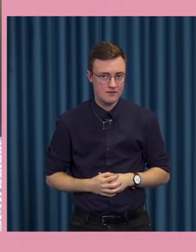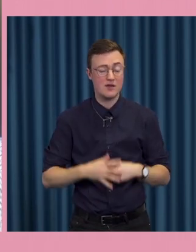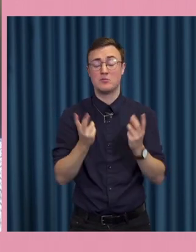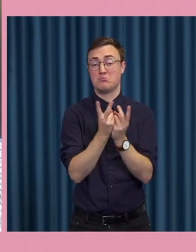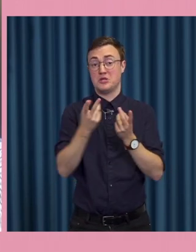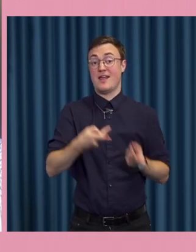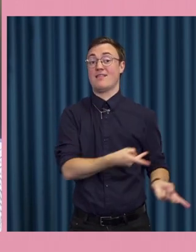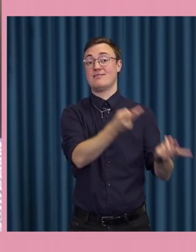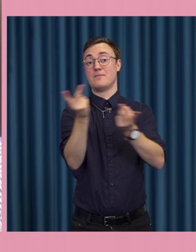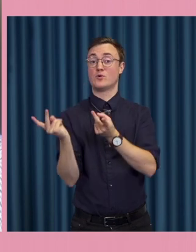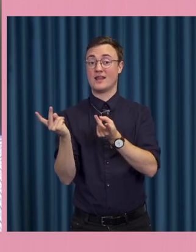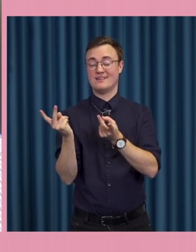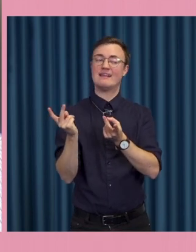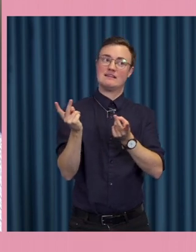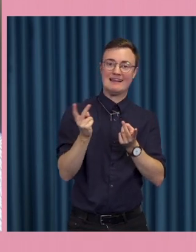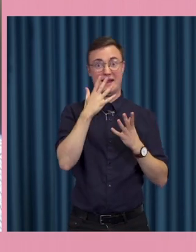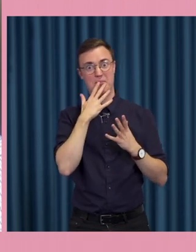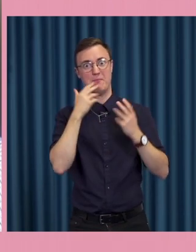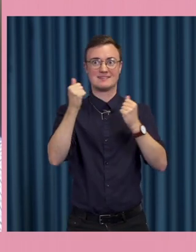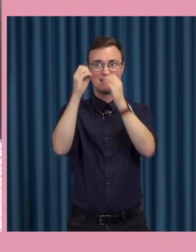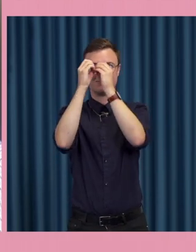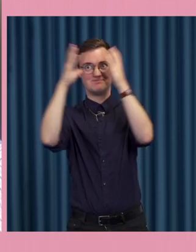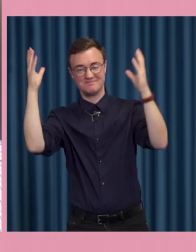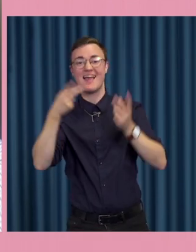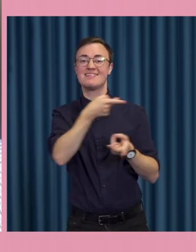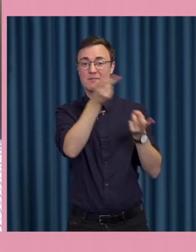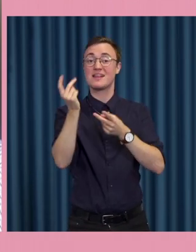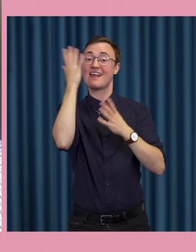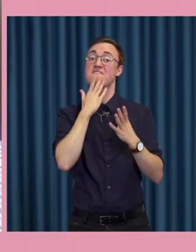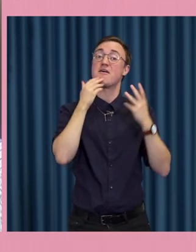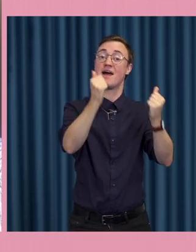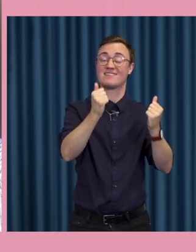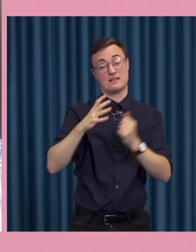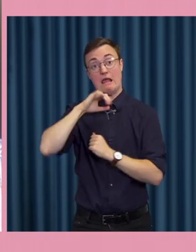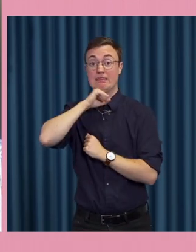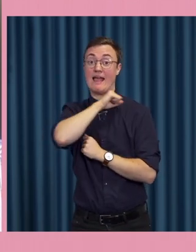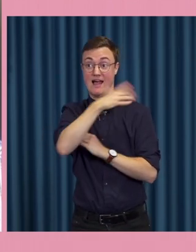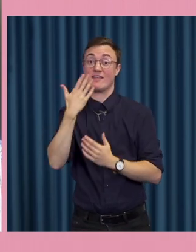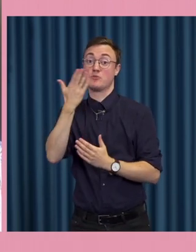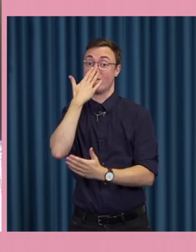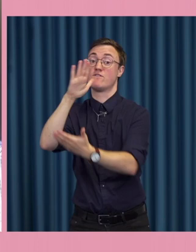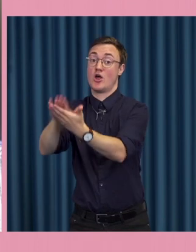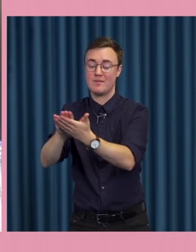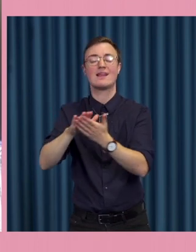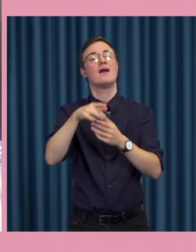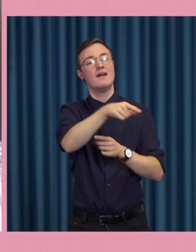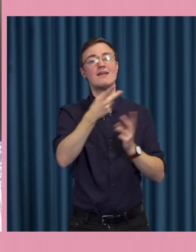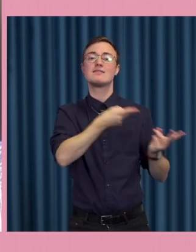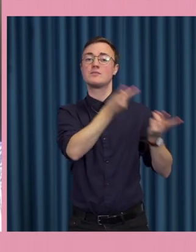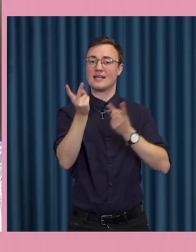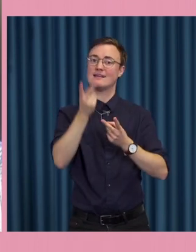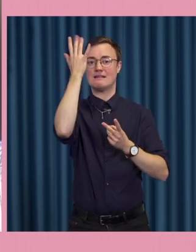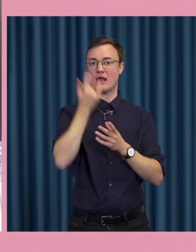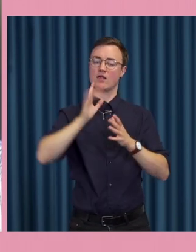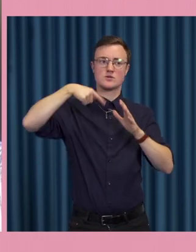demokratin kan i bästa fall fördjupas där har ju Taiwanen Förebild kan ju fördjupas via de sociala